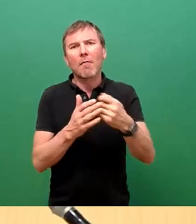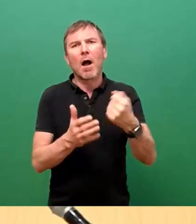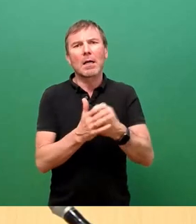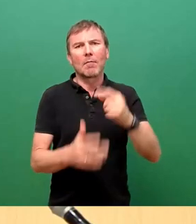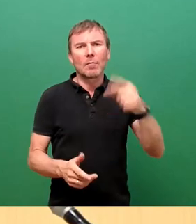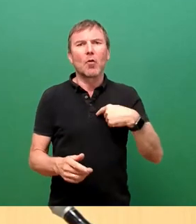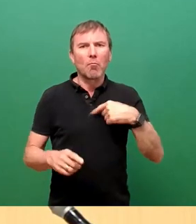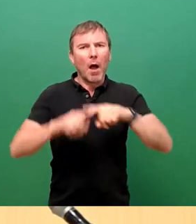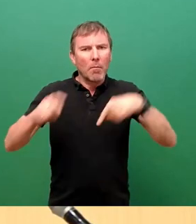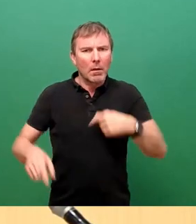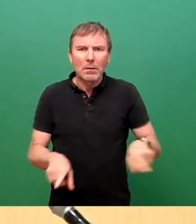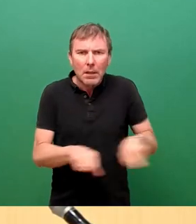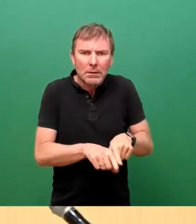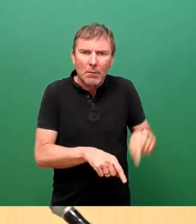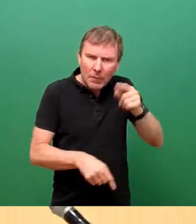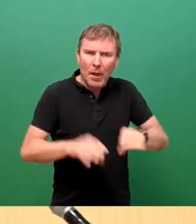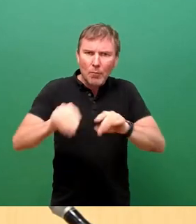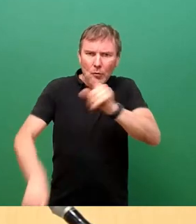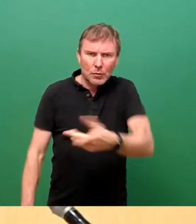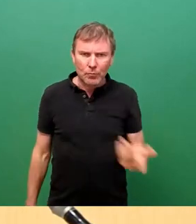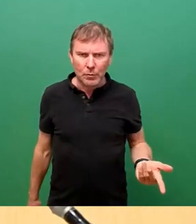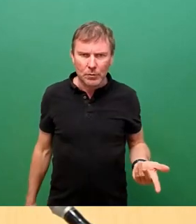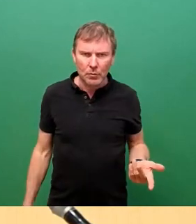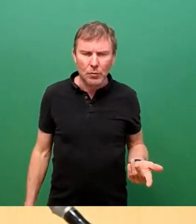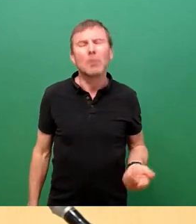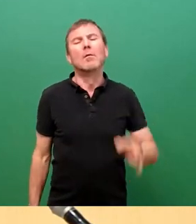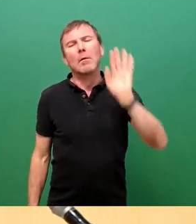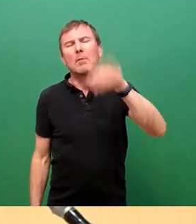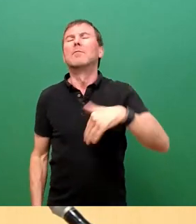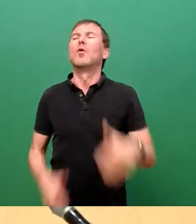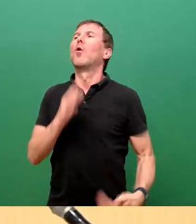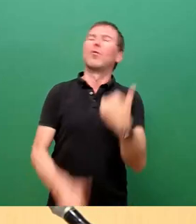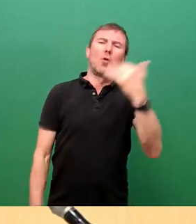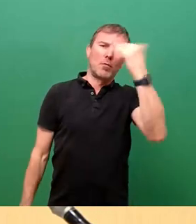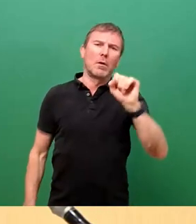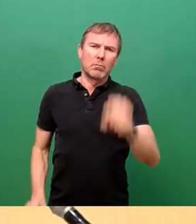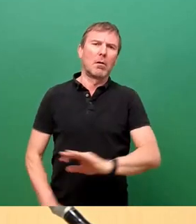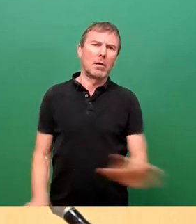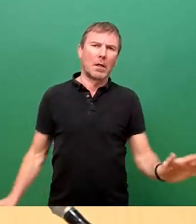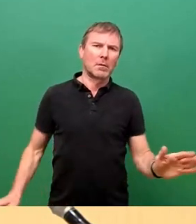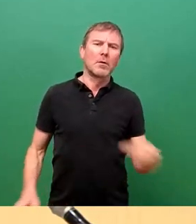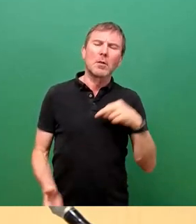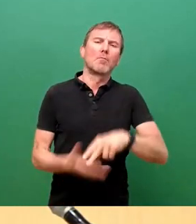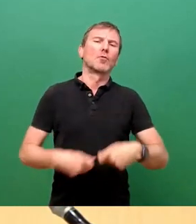nochmal rausholen muss, dann muss ich sagen, dann können wir uns auch nochmal neue Gedanken machen und dann bauen wir einen Bestand. Vielen Dank.